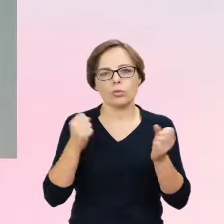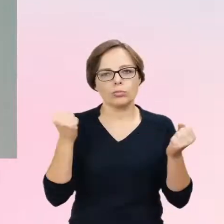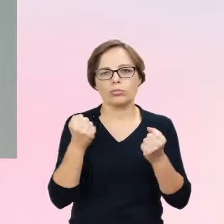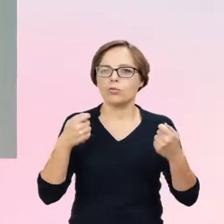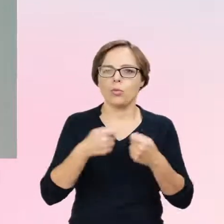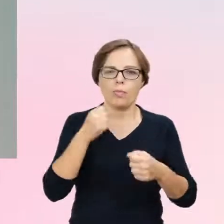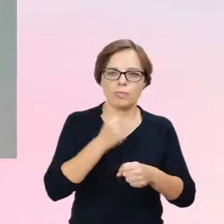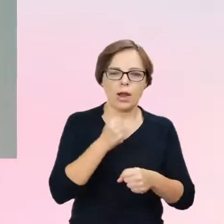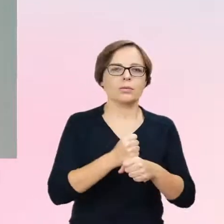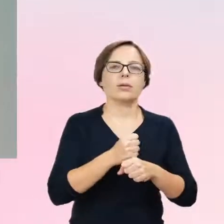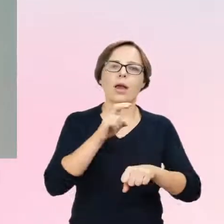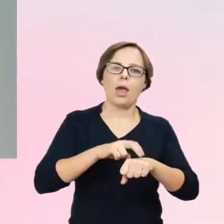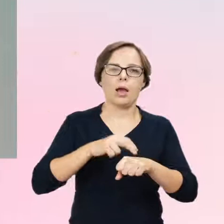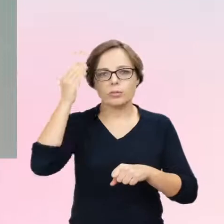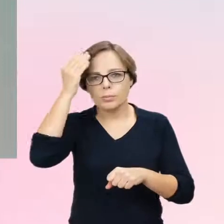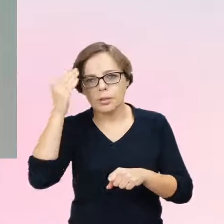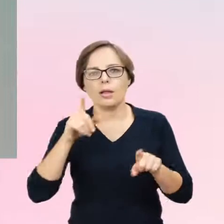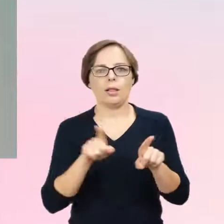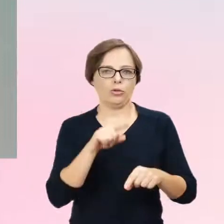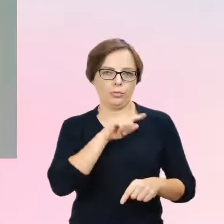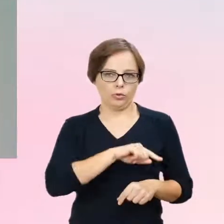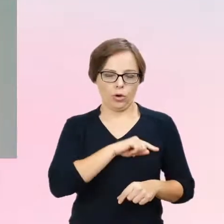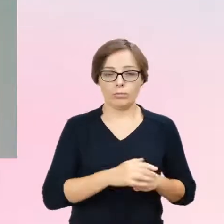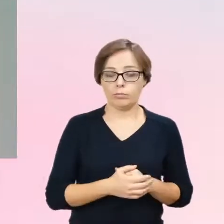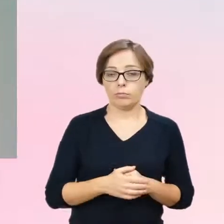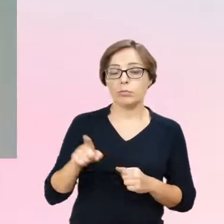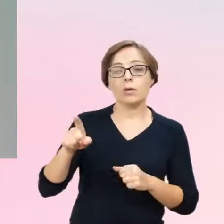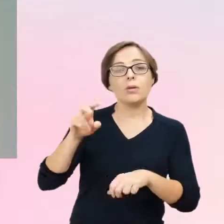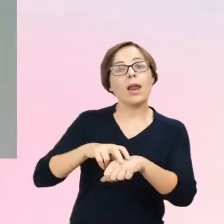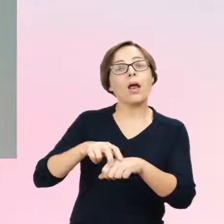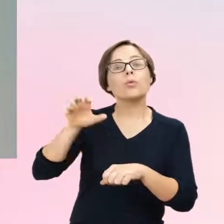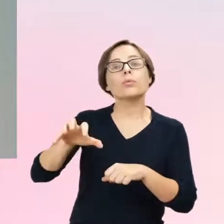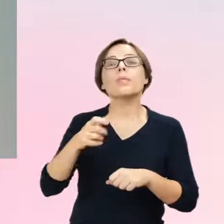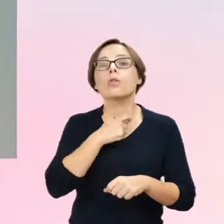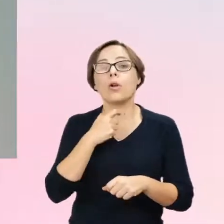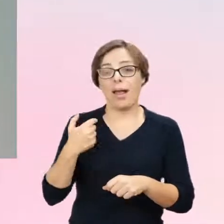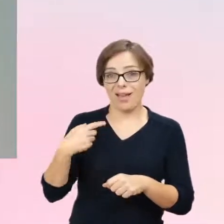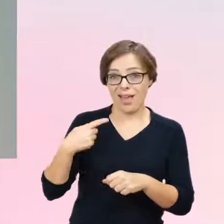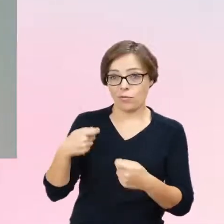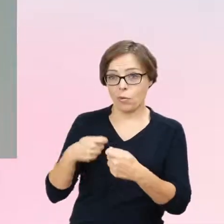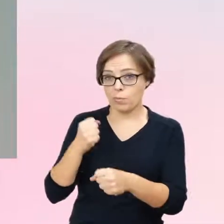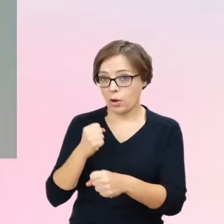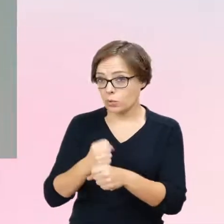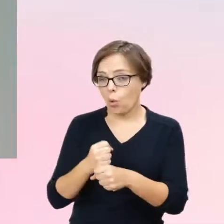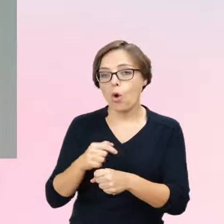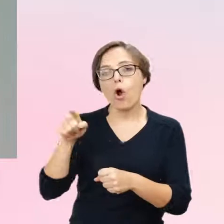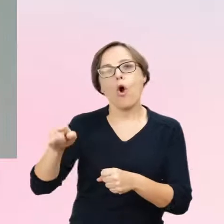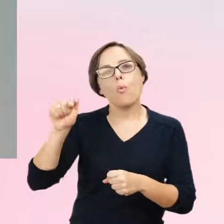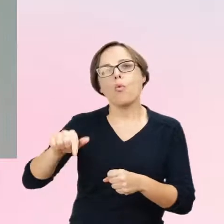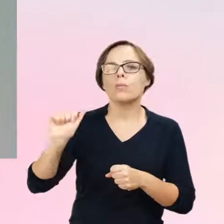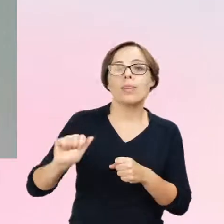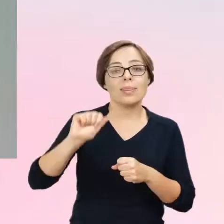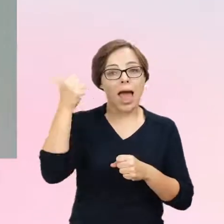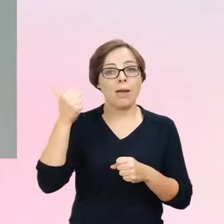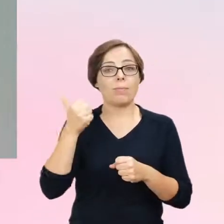jakby z tymi endokrinologami, z którymi ja współpracuję, oni nie rozpoczną żadnej interwencji, jeżeli nie będą mieć opinii